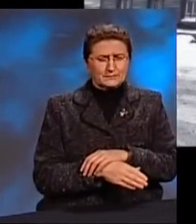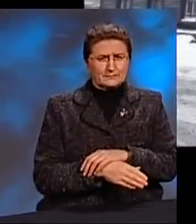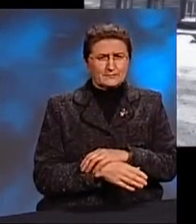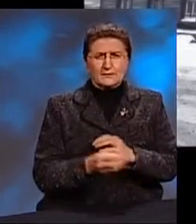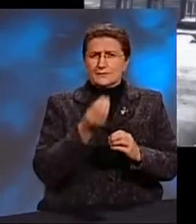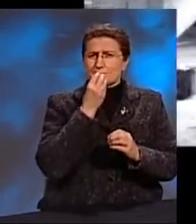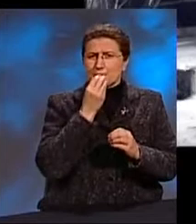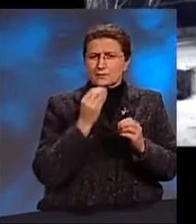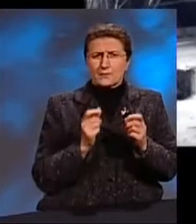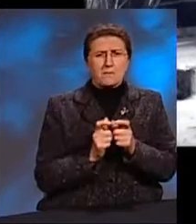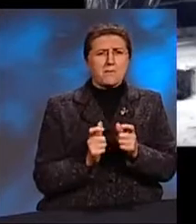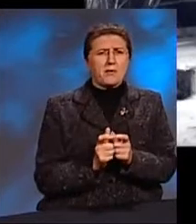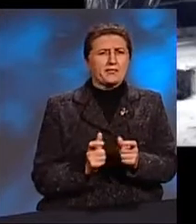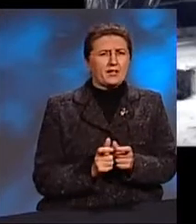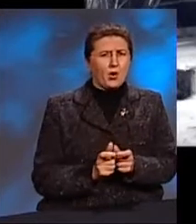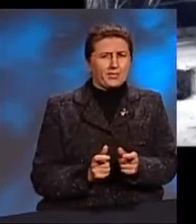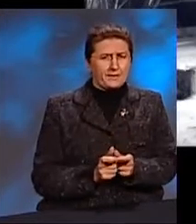продукты по талонам,